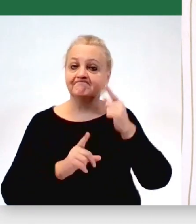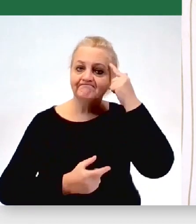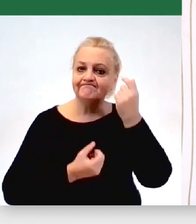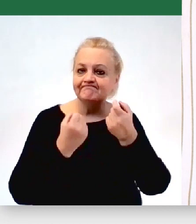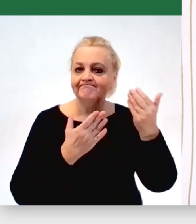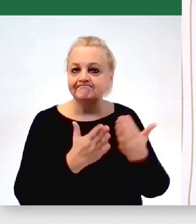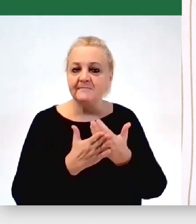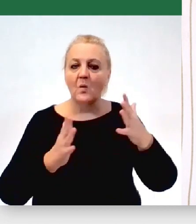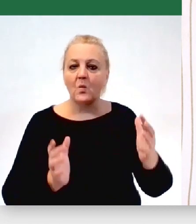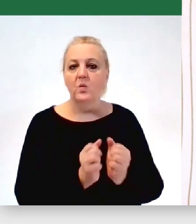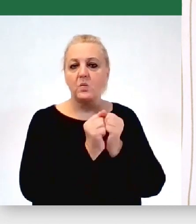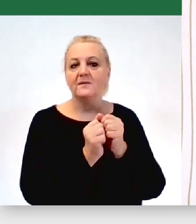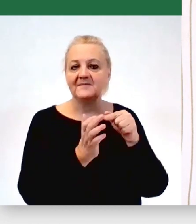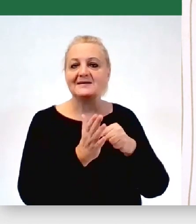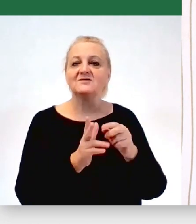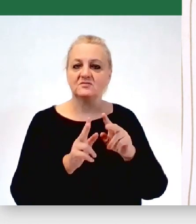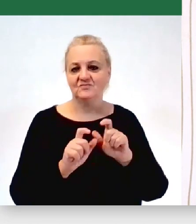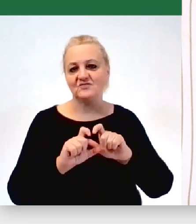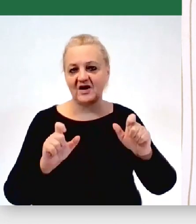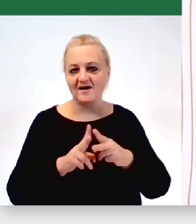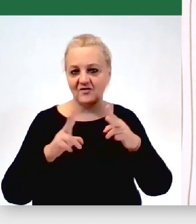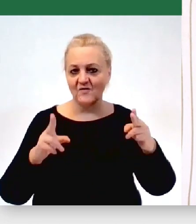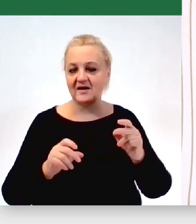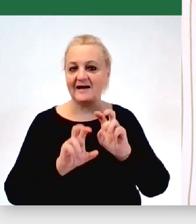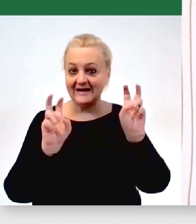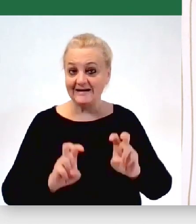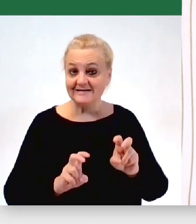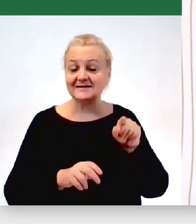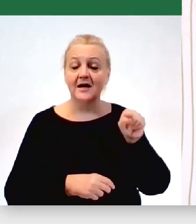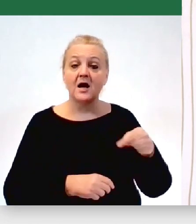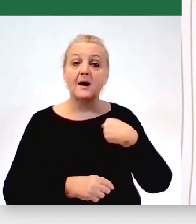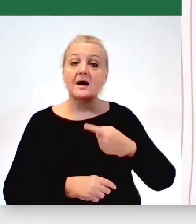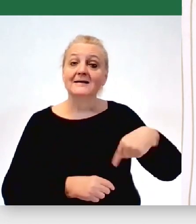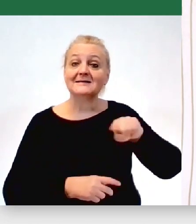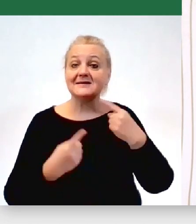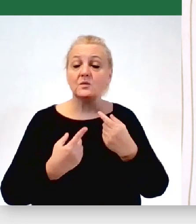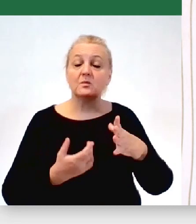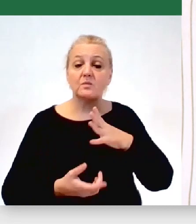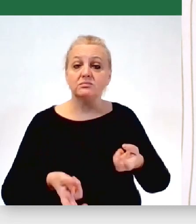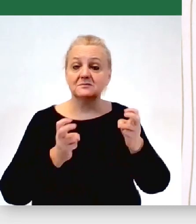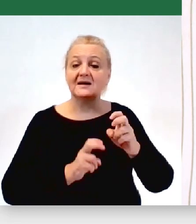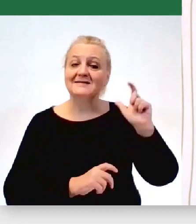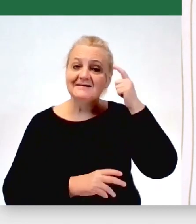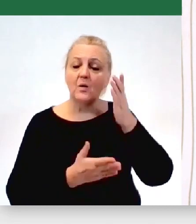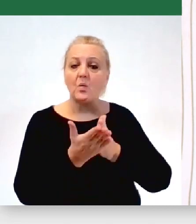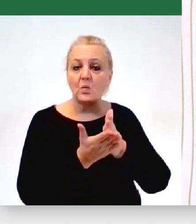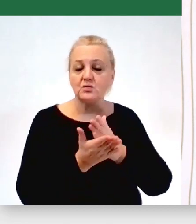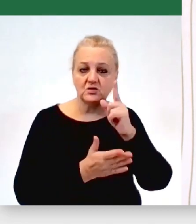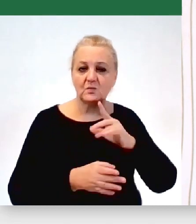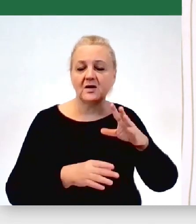uratować się w czasie kryzysu i w naszym przypadku było to stworzenie Centrum Usług Społecznych w styczniu